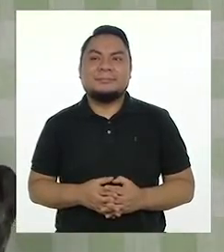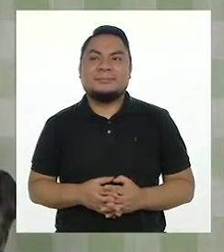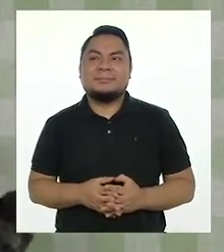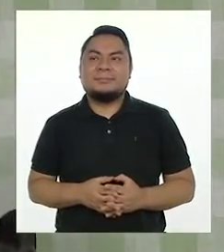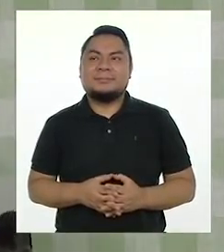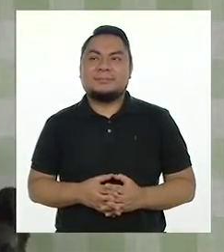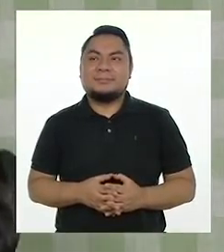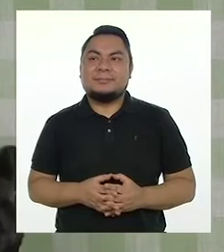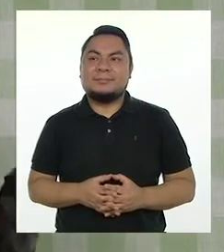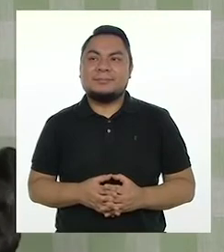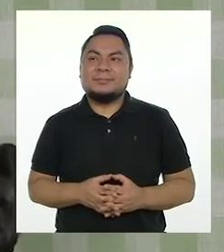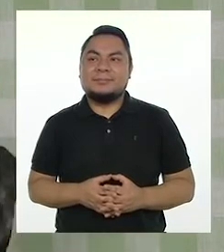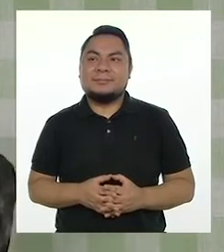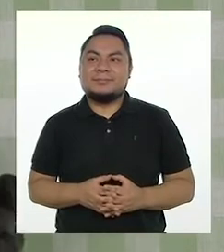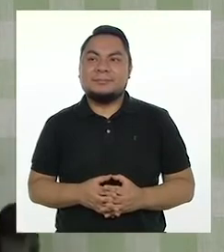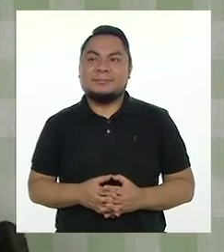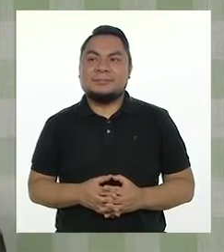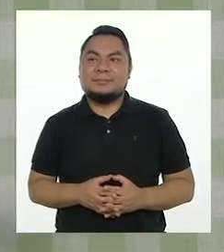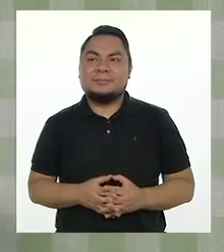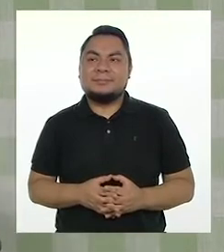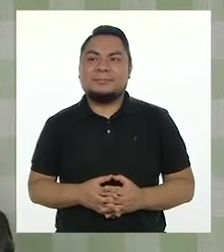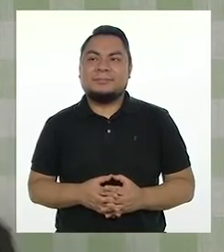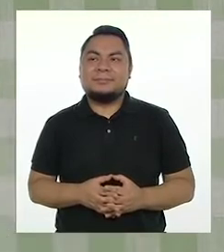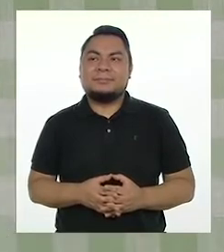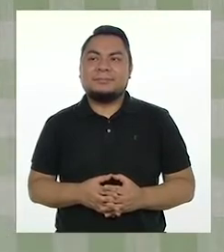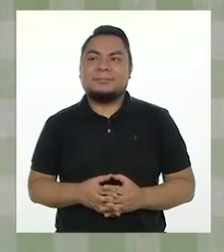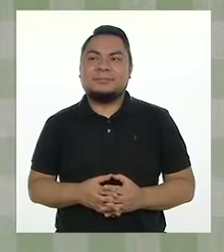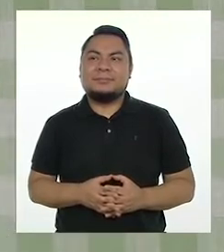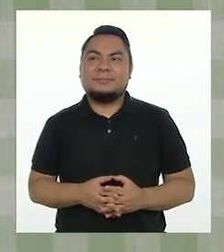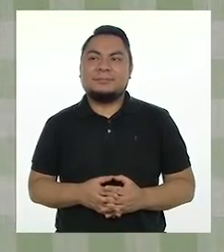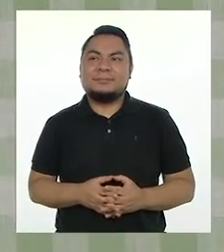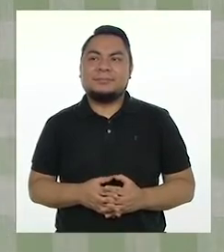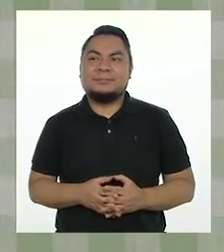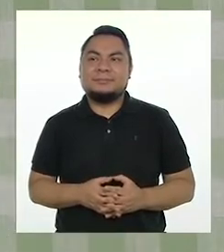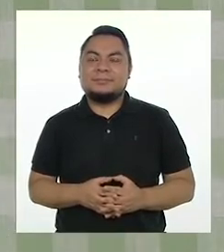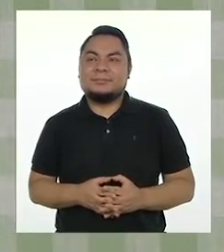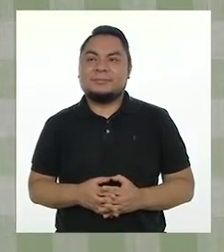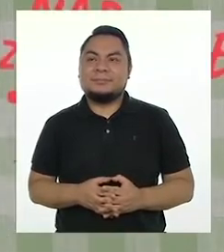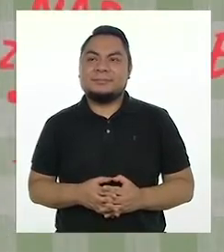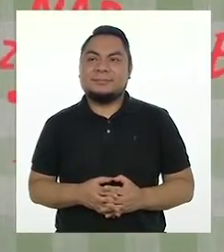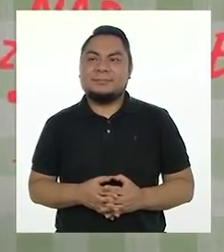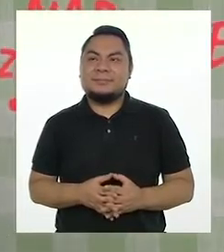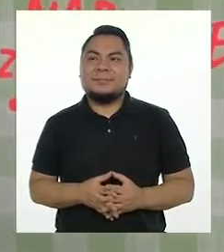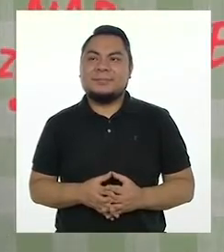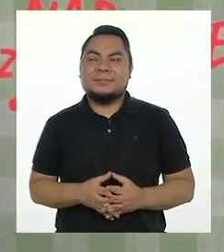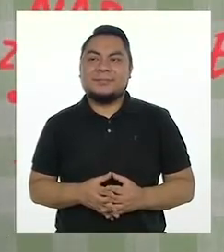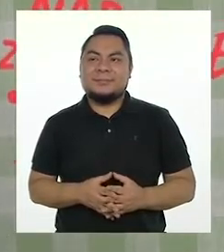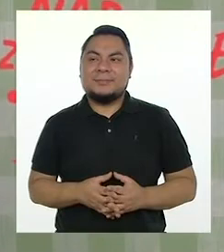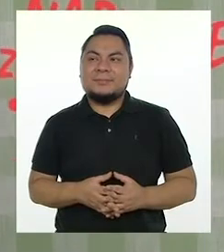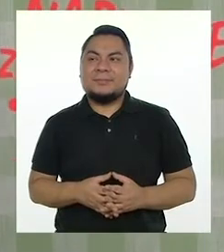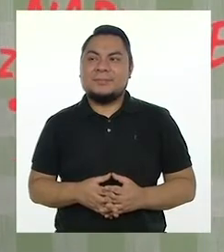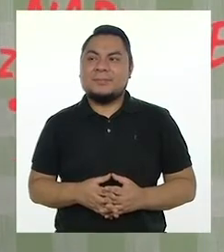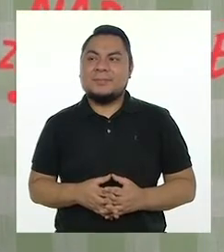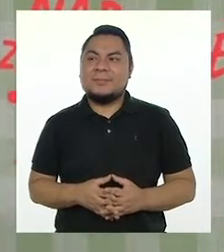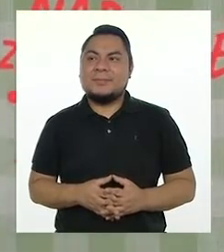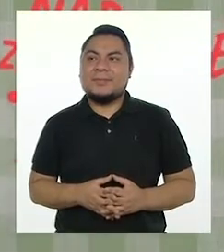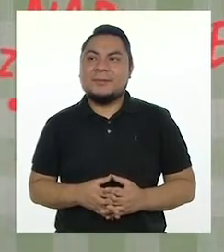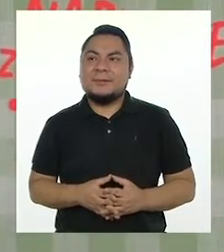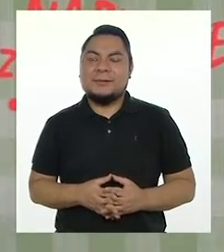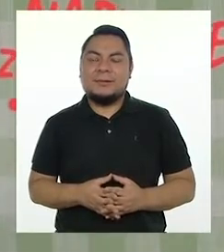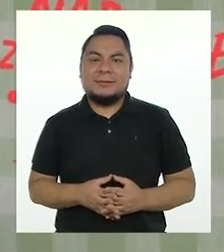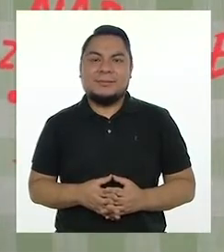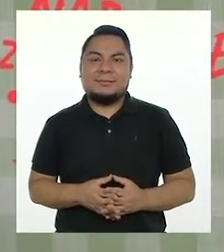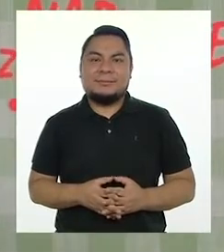casi下次 ¡Priéjateur de ¡Bien!